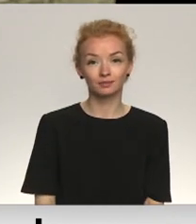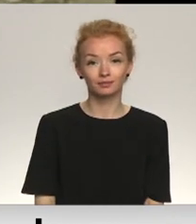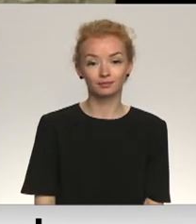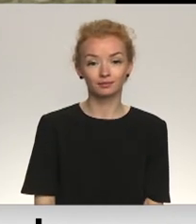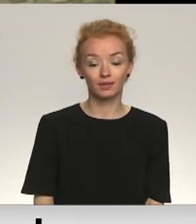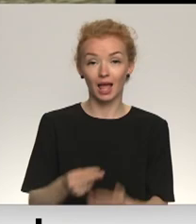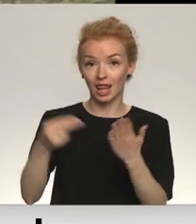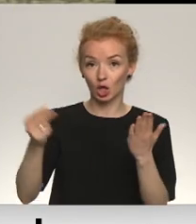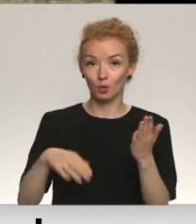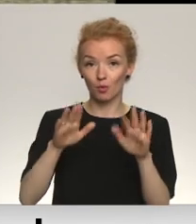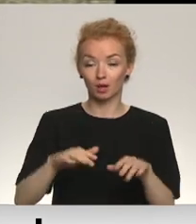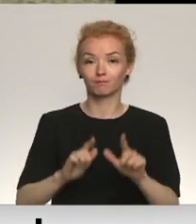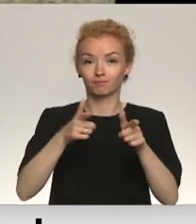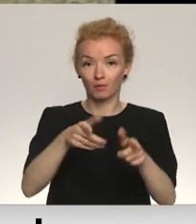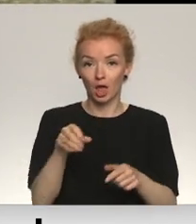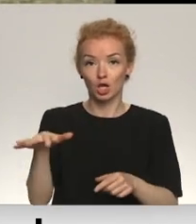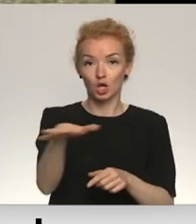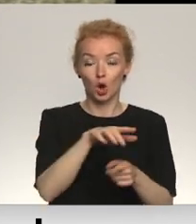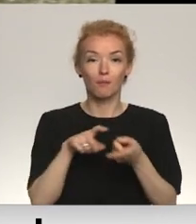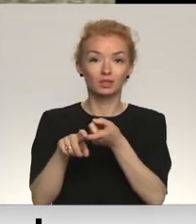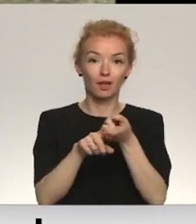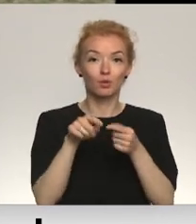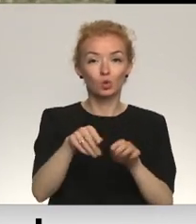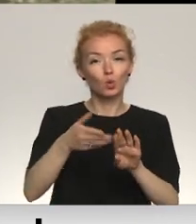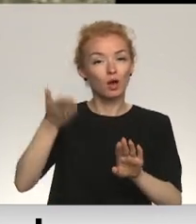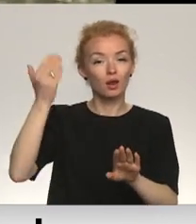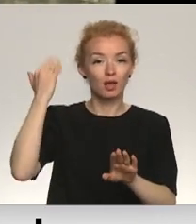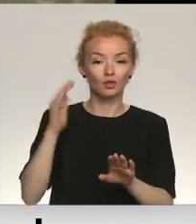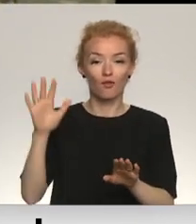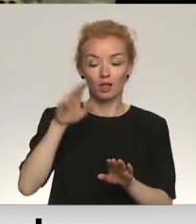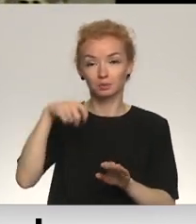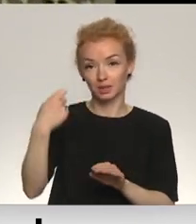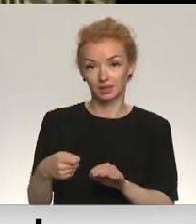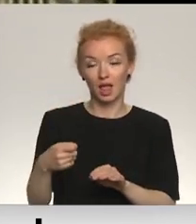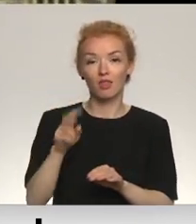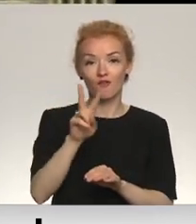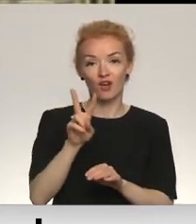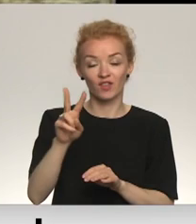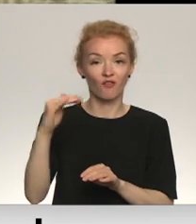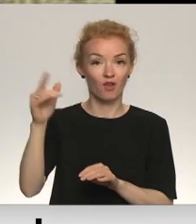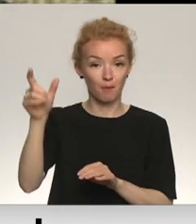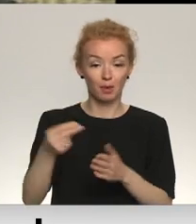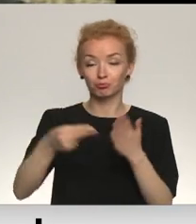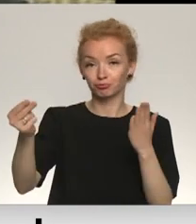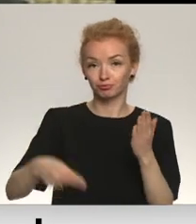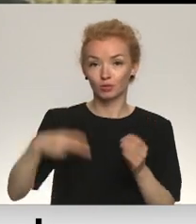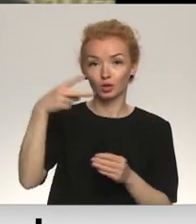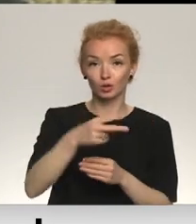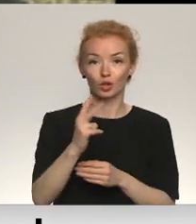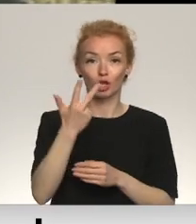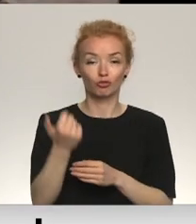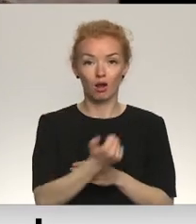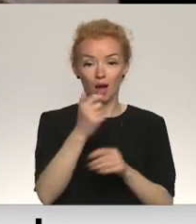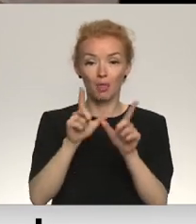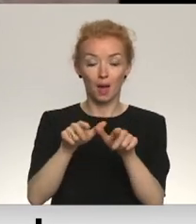Līgumu par iestāšanos Eiropas Savienībā toreizējā valsts prezidenta Vairviķa Freiberga parakstīja 2003. gada